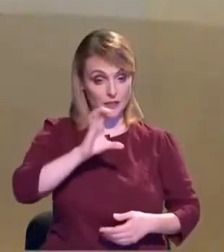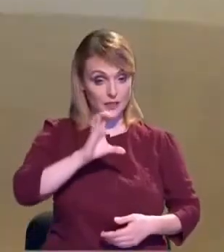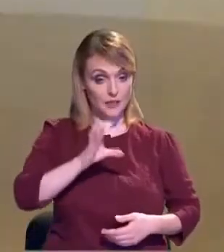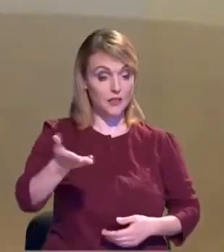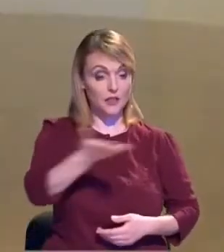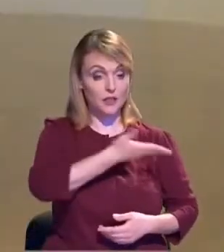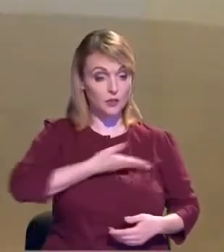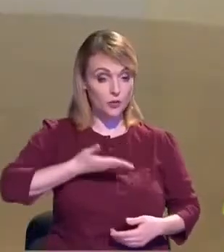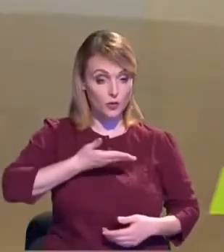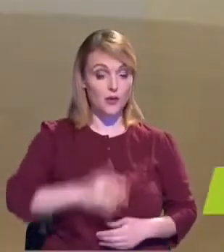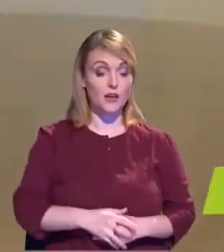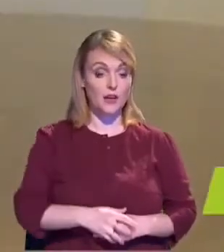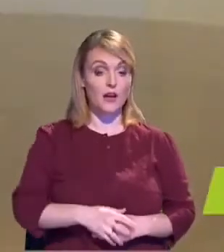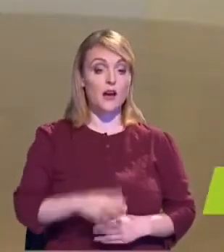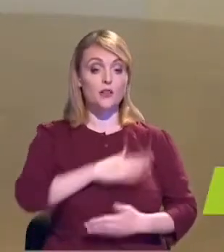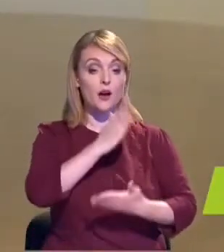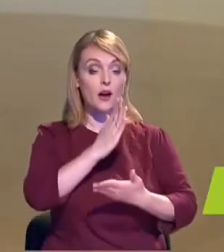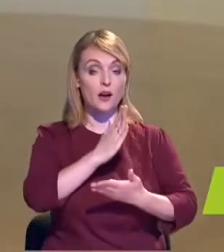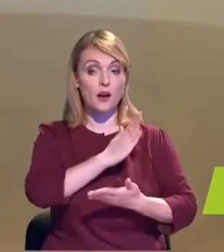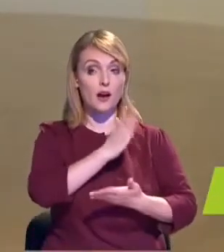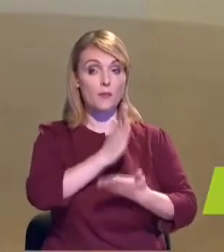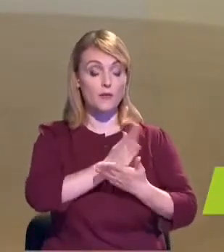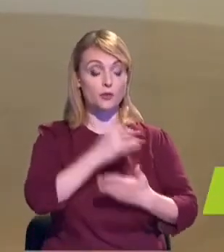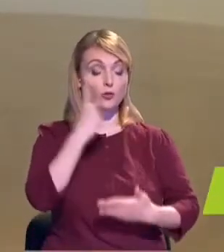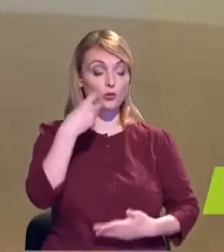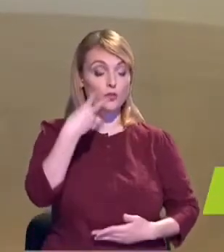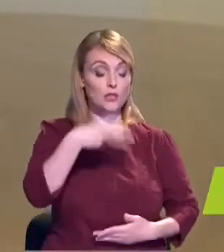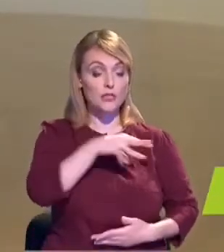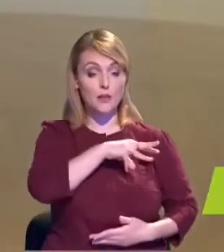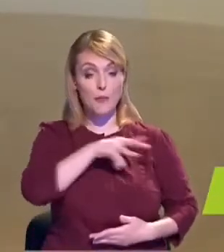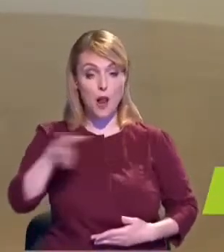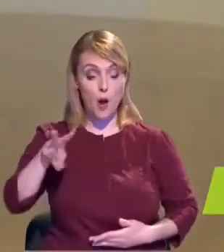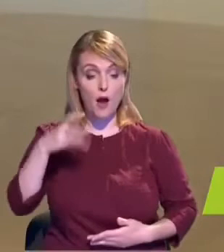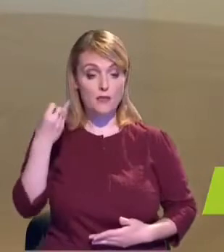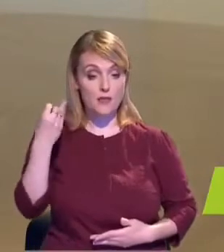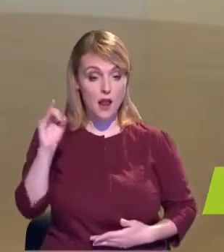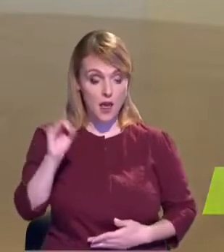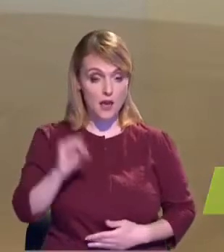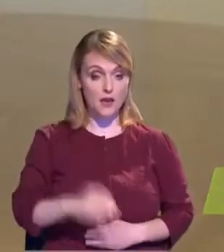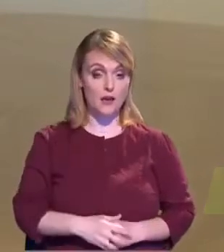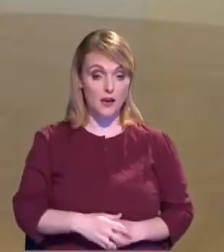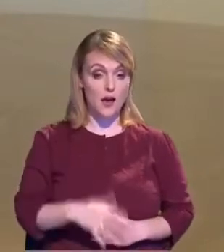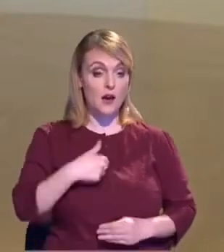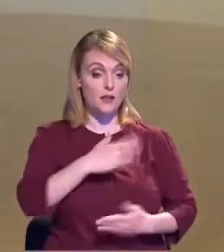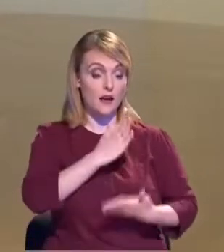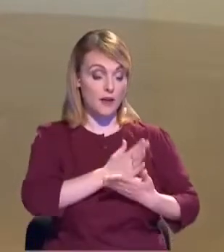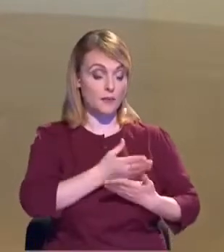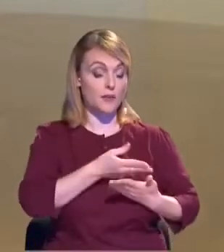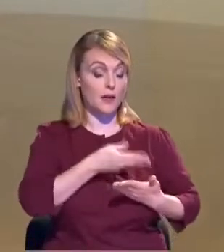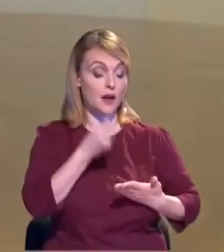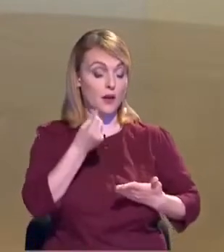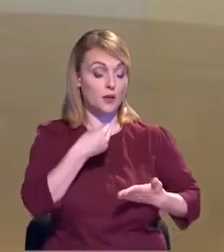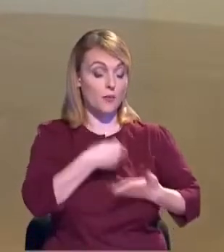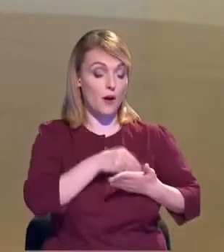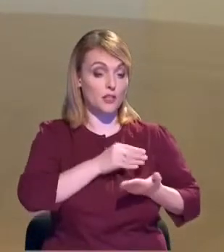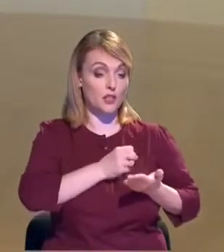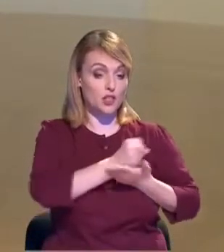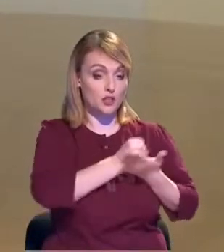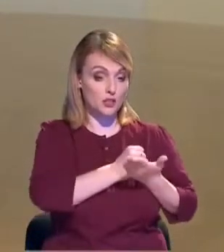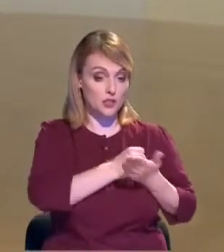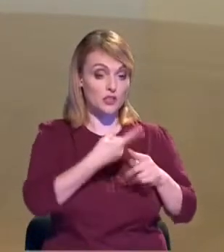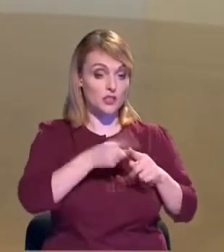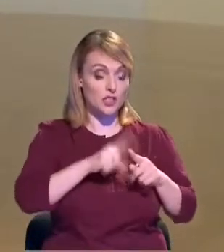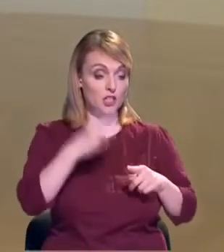am valorificat 130 de milioane de lei din Fondul Ecologic Național, adică din cei